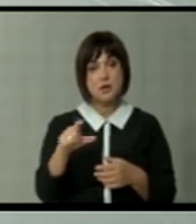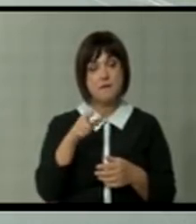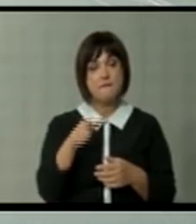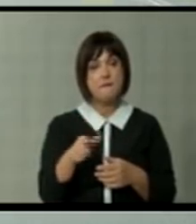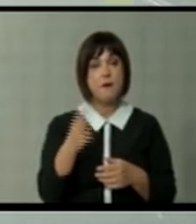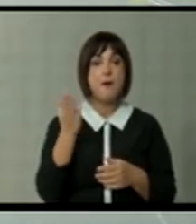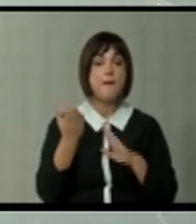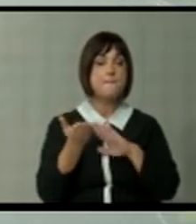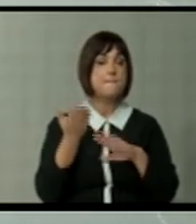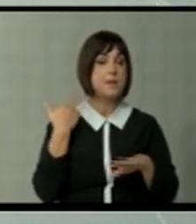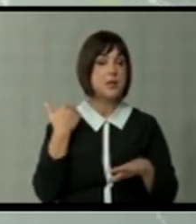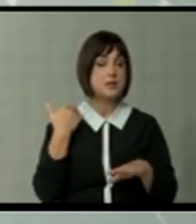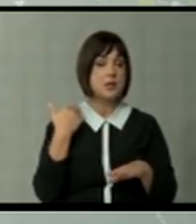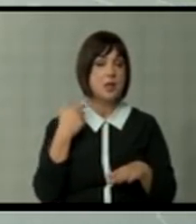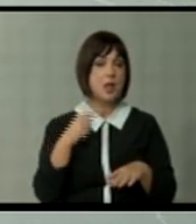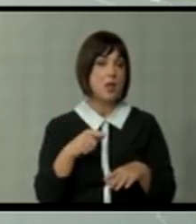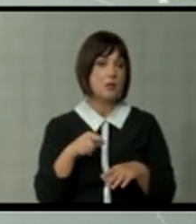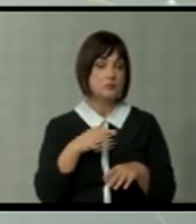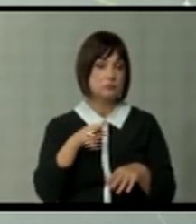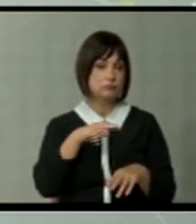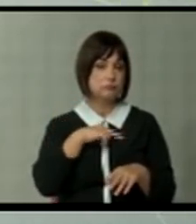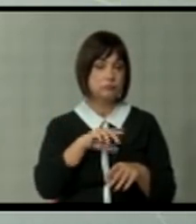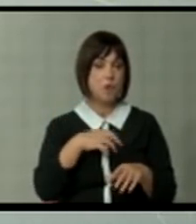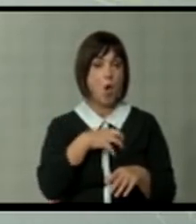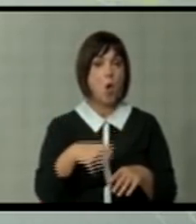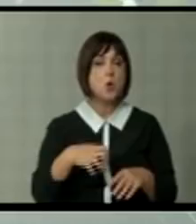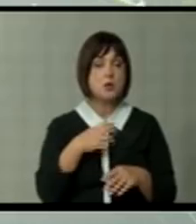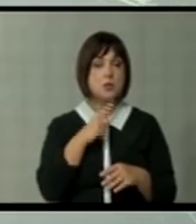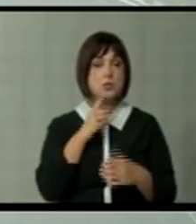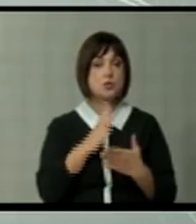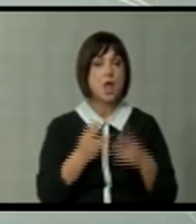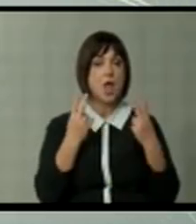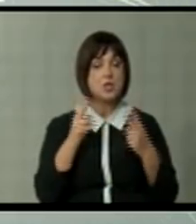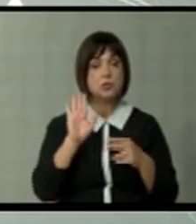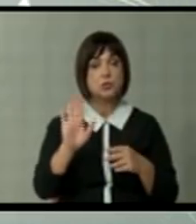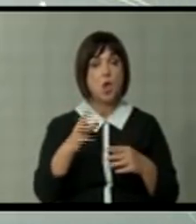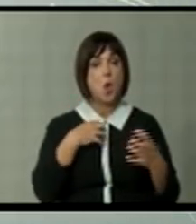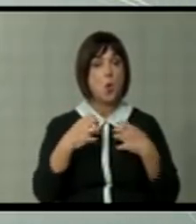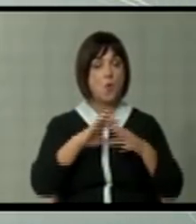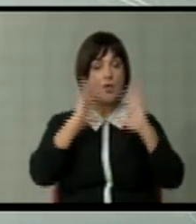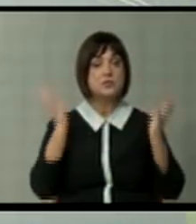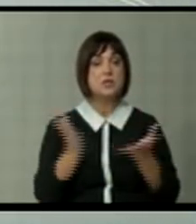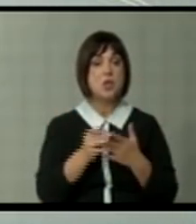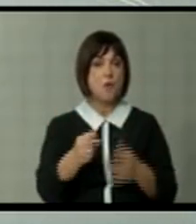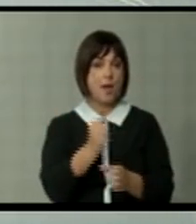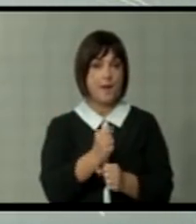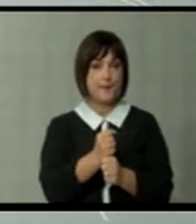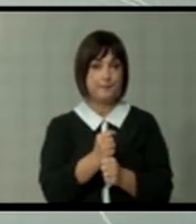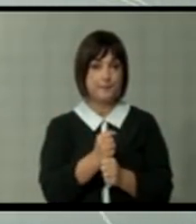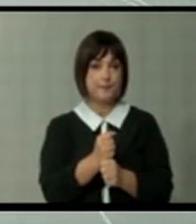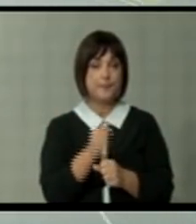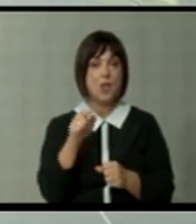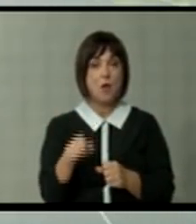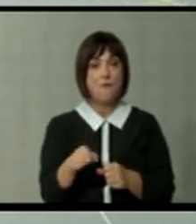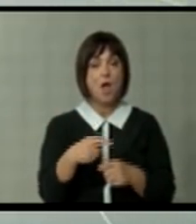и пред адекватните органи. Оте е значања неговата улога во целиот овој процес. Тоа